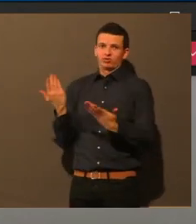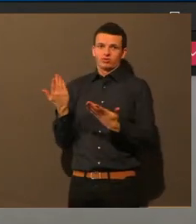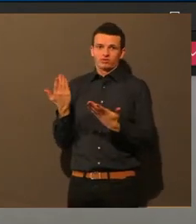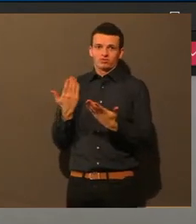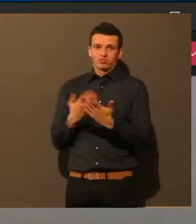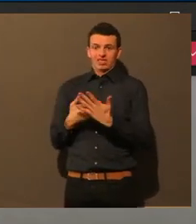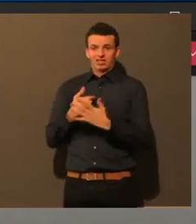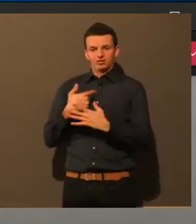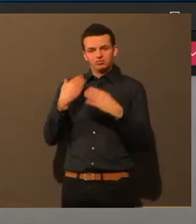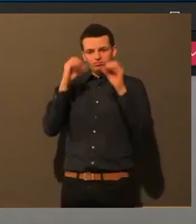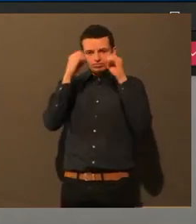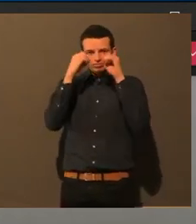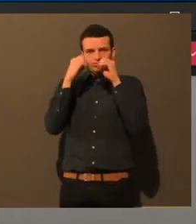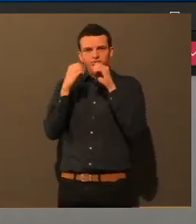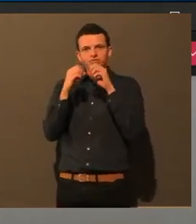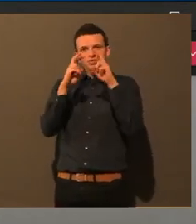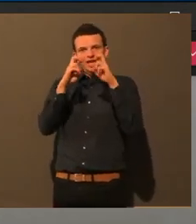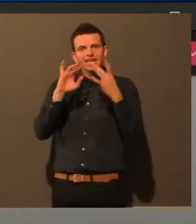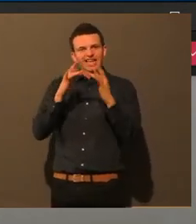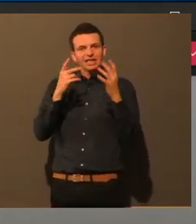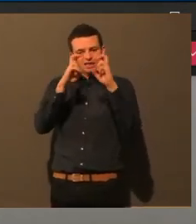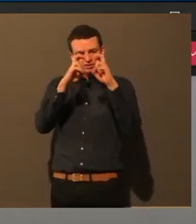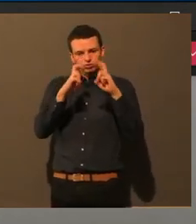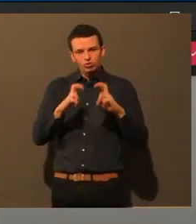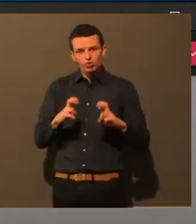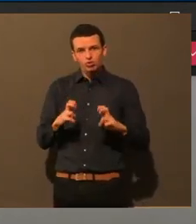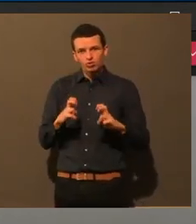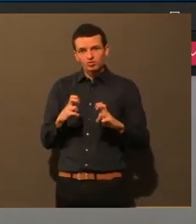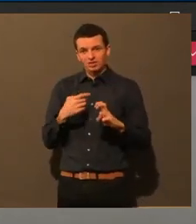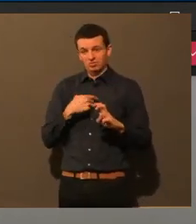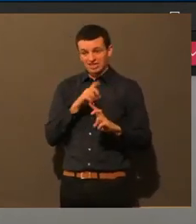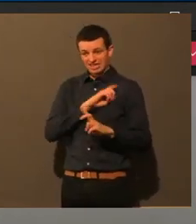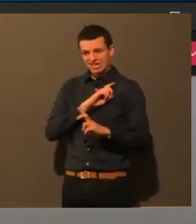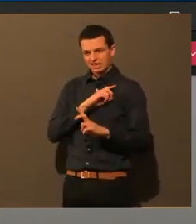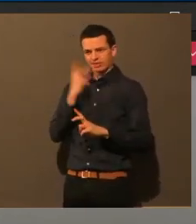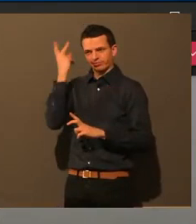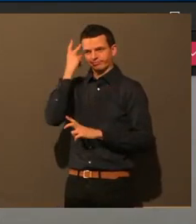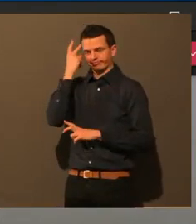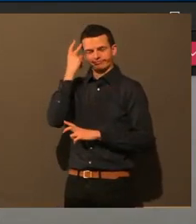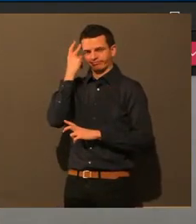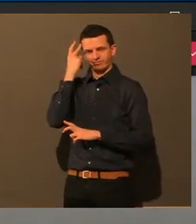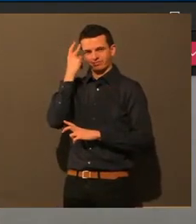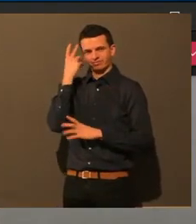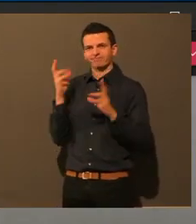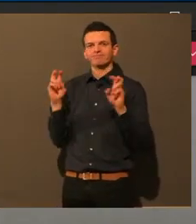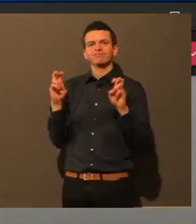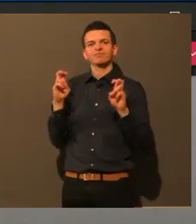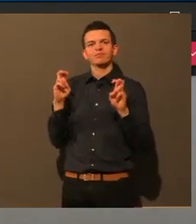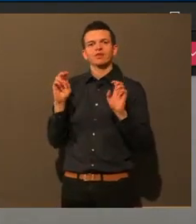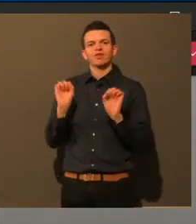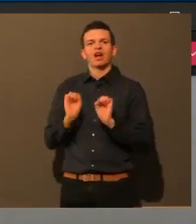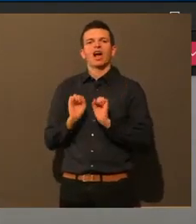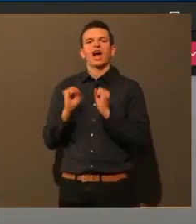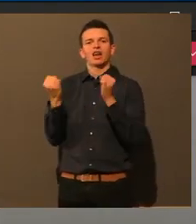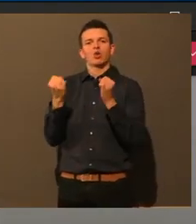Beispiel Gurgeln anfangen kann oder ich weiß nicht. Also so ein paar, eine Handlungsempfehlungsliste oder